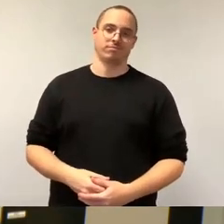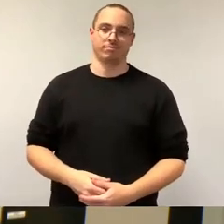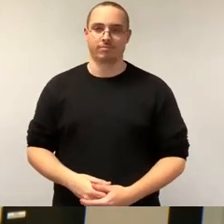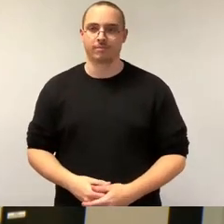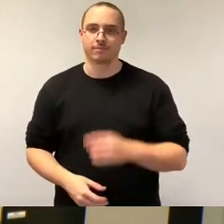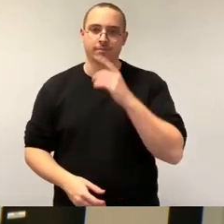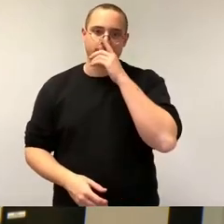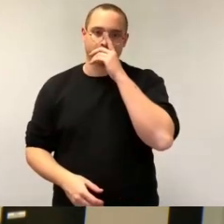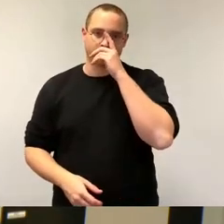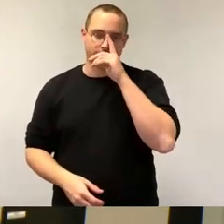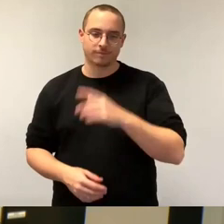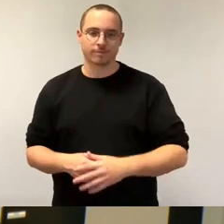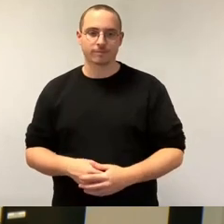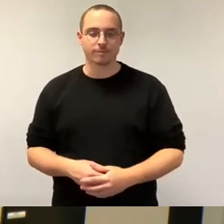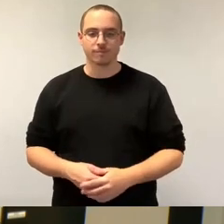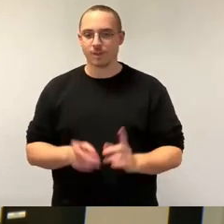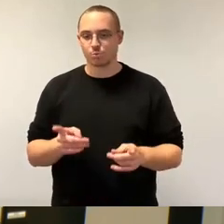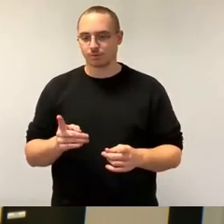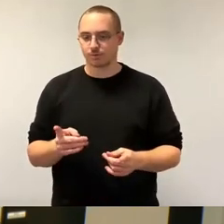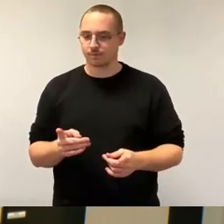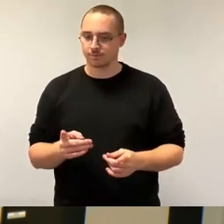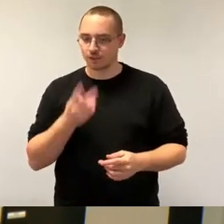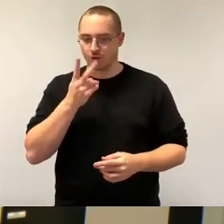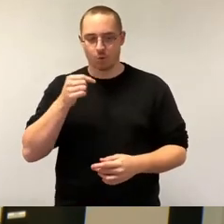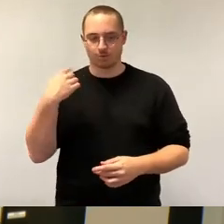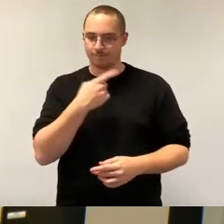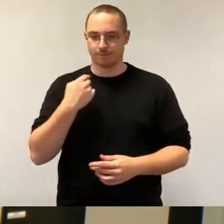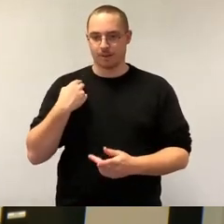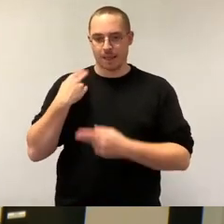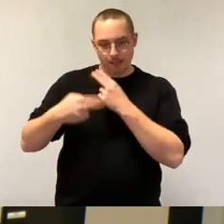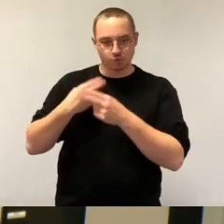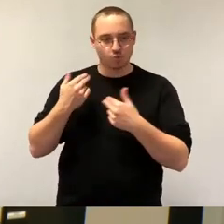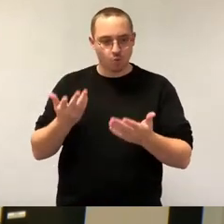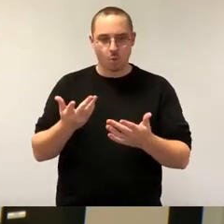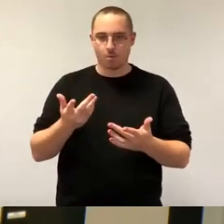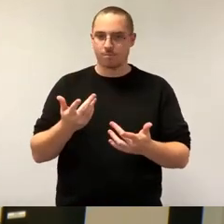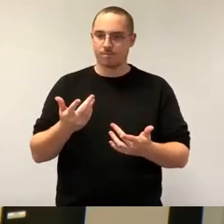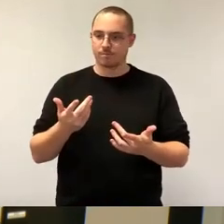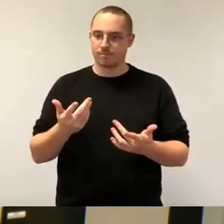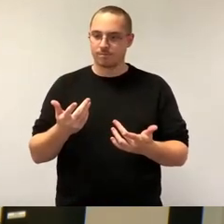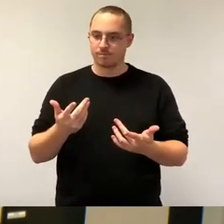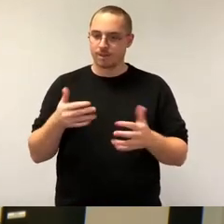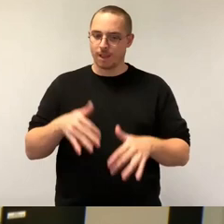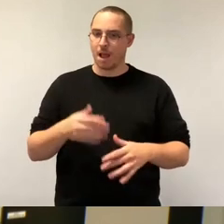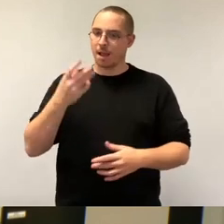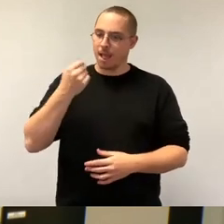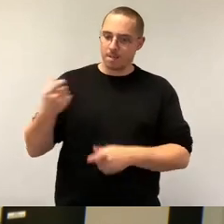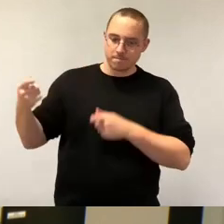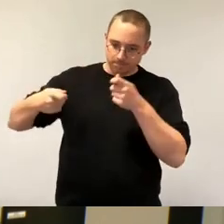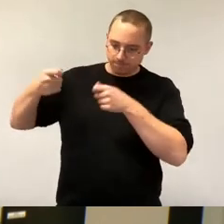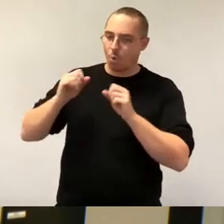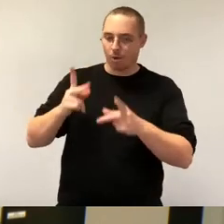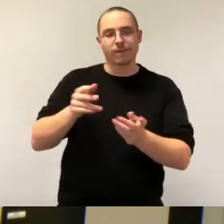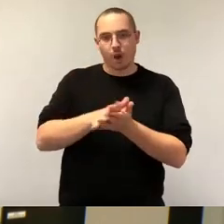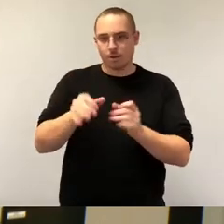leben, die unsere Generation eben möglich hat, nämlich das heißt, nur so viel Geld ausgeben, wie wir haben. Was müssen